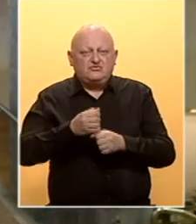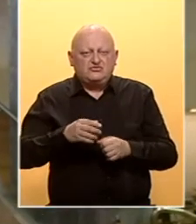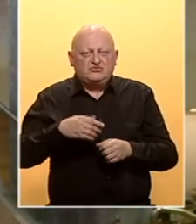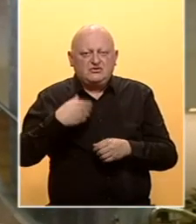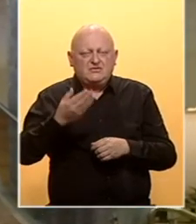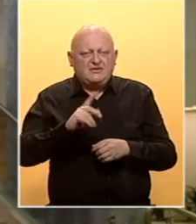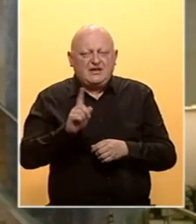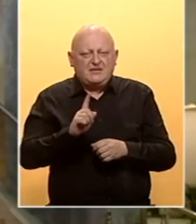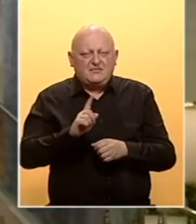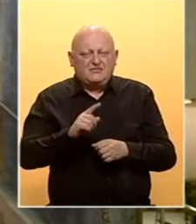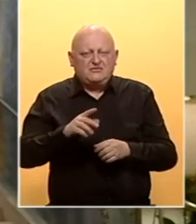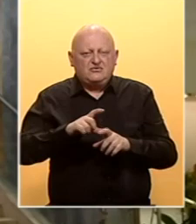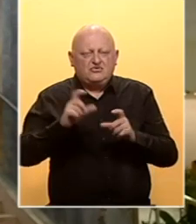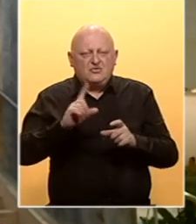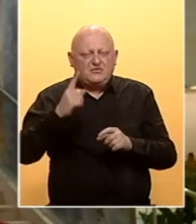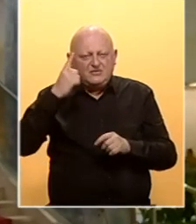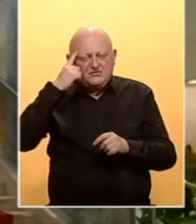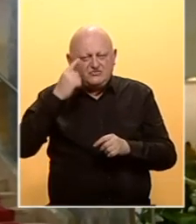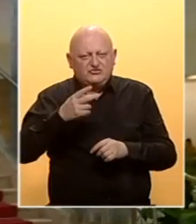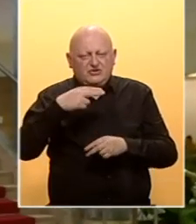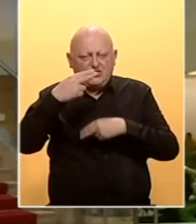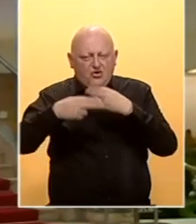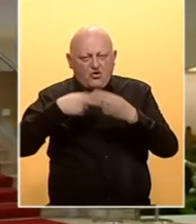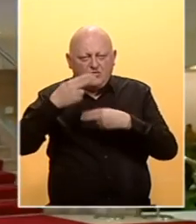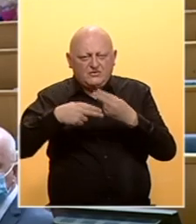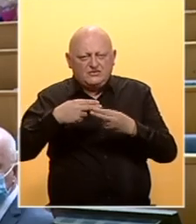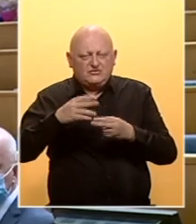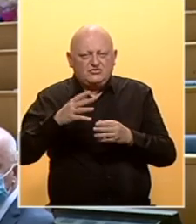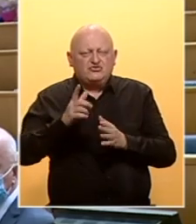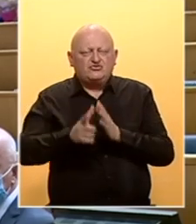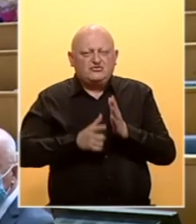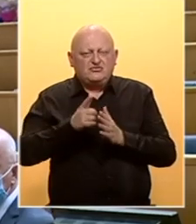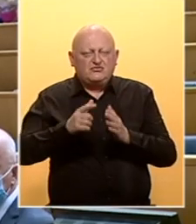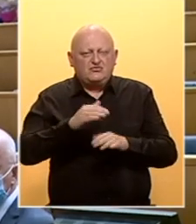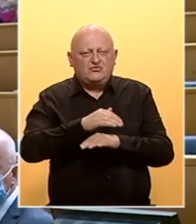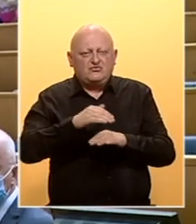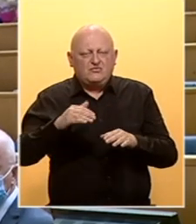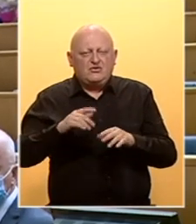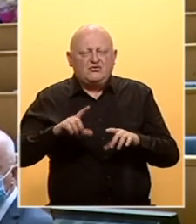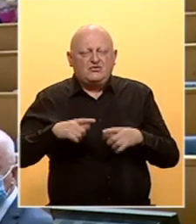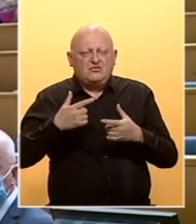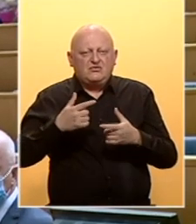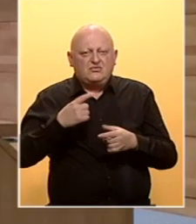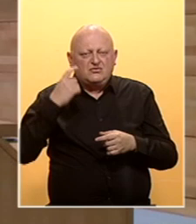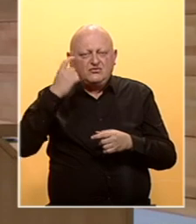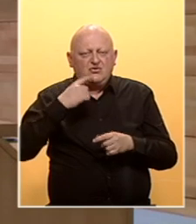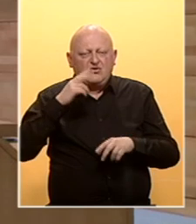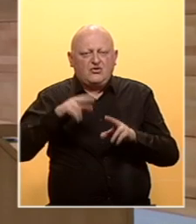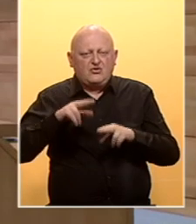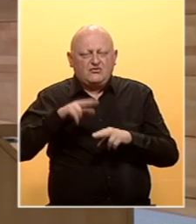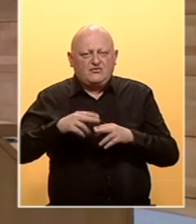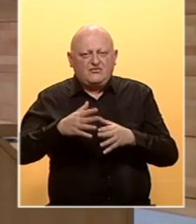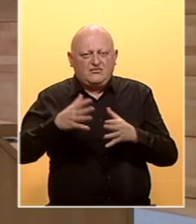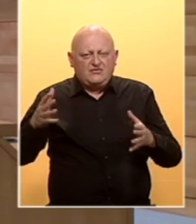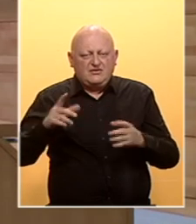predlagač, nema. Dom nije prihvatio mišljenje nadležne komisije, još neko vrijeme će biti u parlamentarnom životu, no stranke koje među ostalima čine